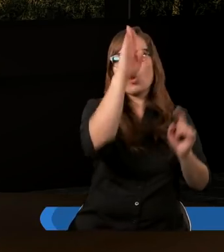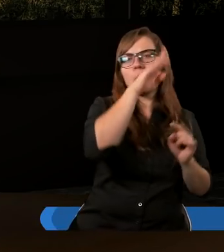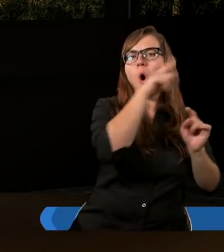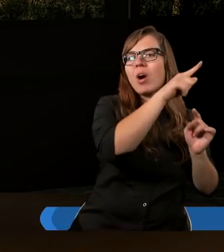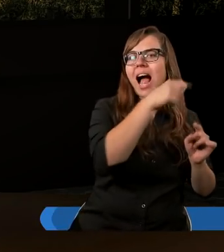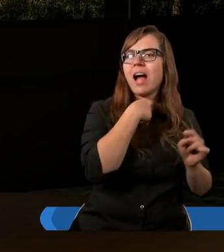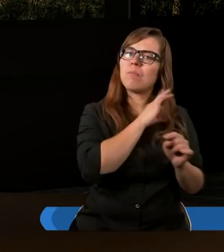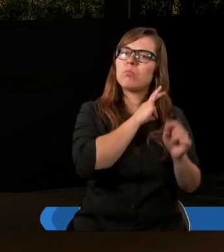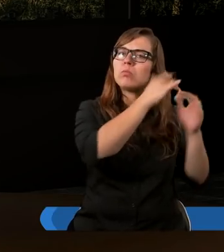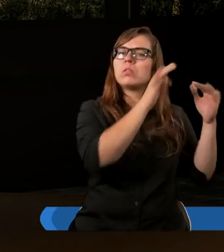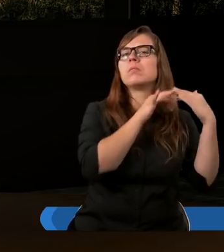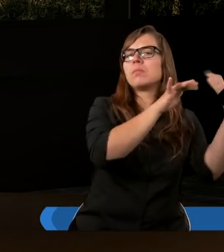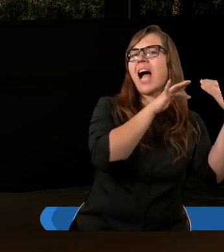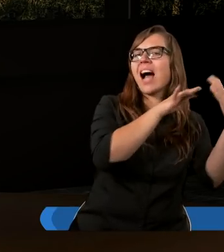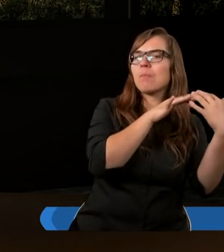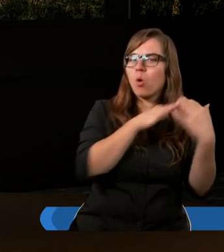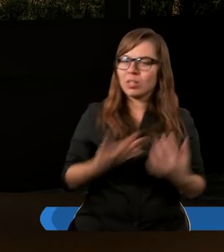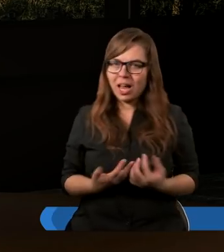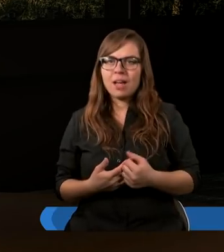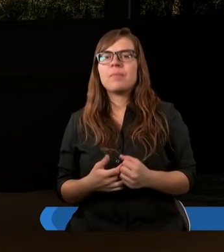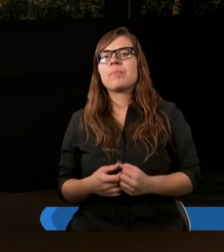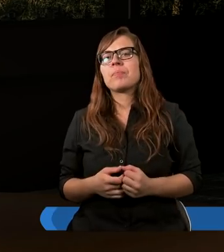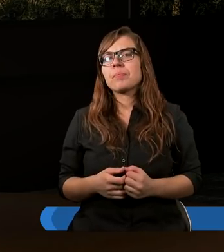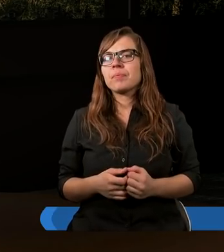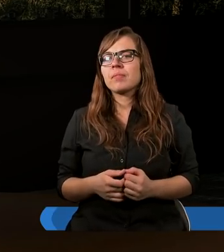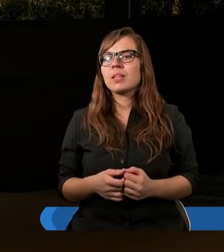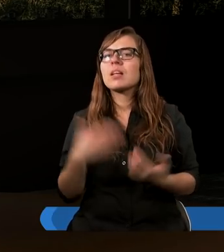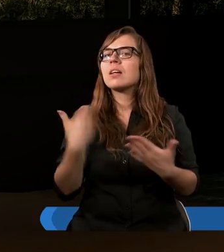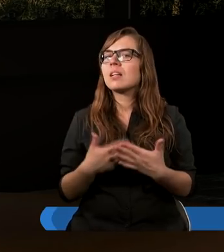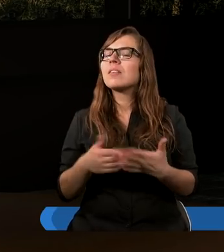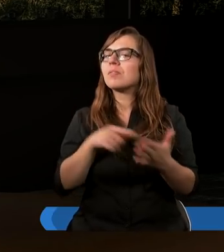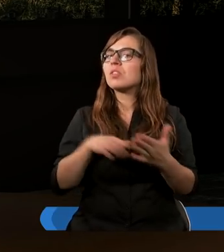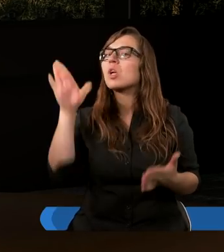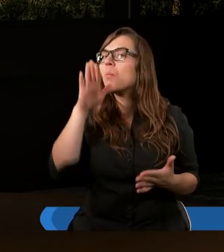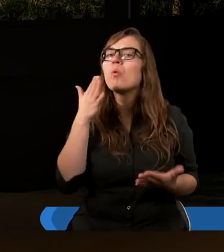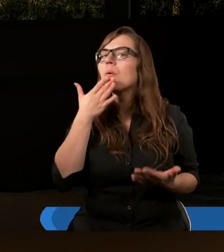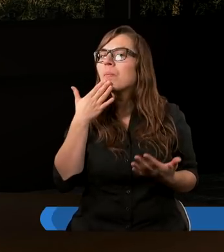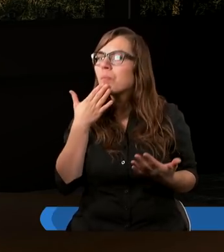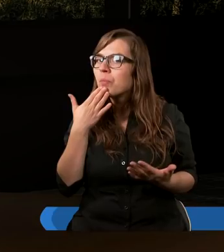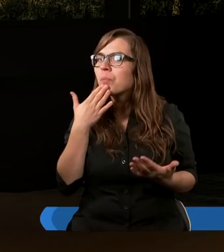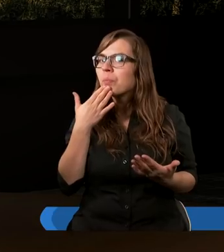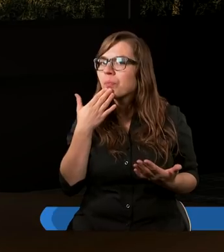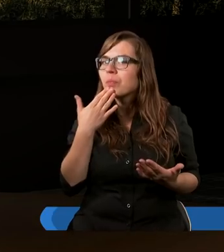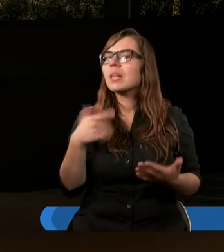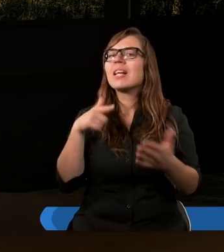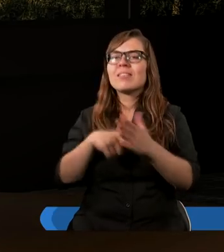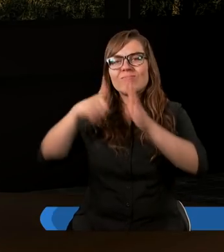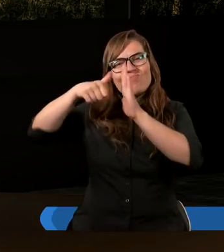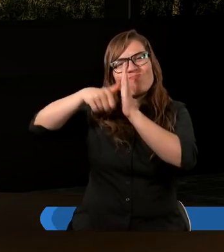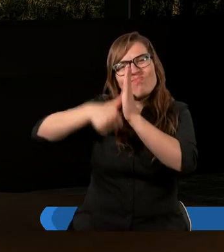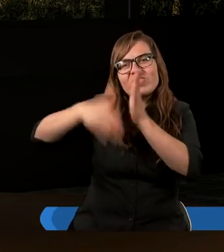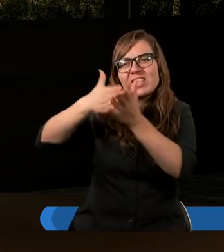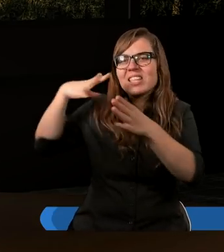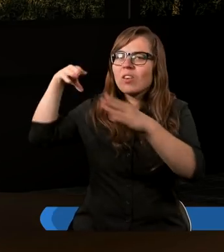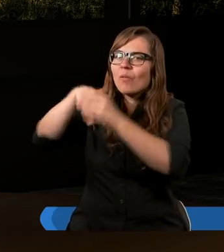żebyśmy byli skłóceni i zwłasznieni ze wszystkimi. No i dlatego właśnie Pan Bóg mówi, że tylko i wyłącznie w